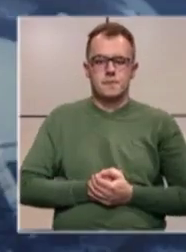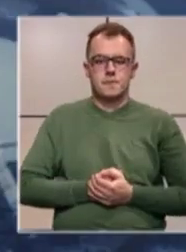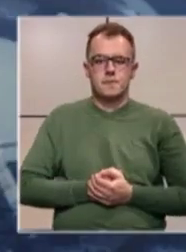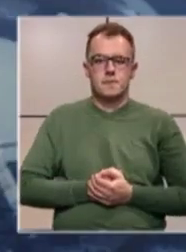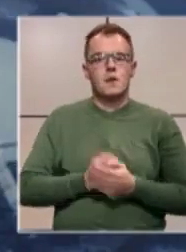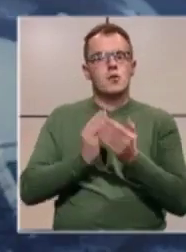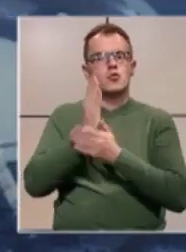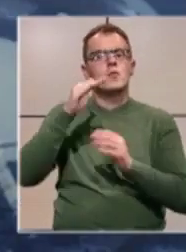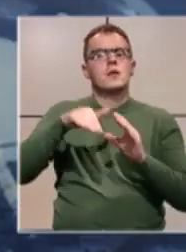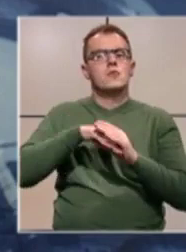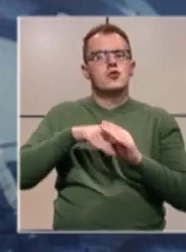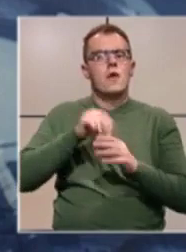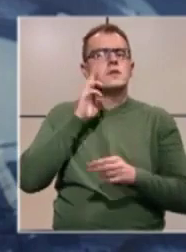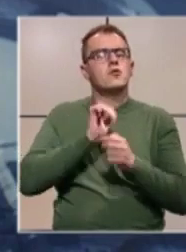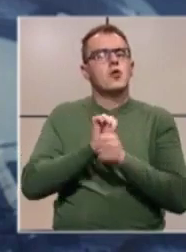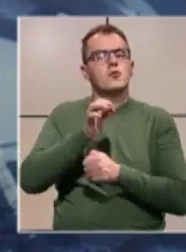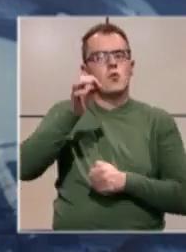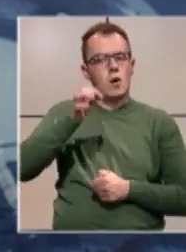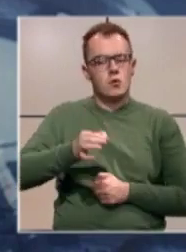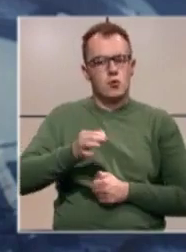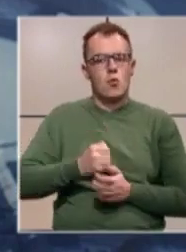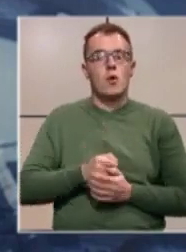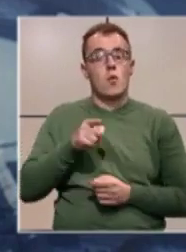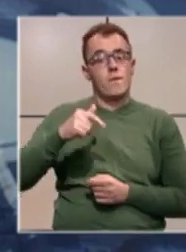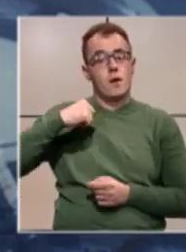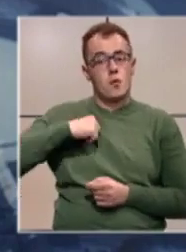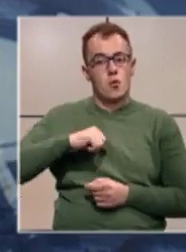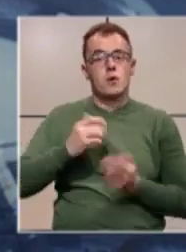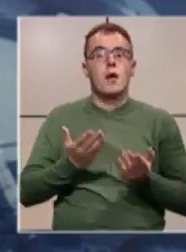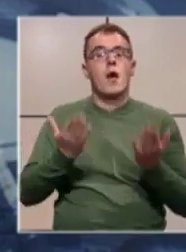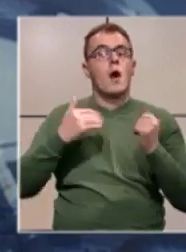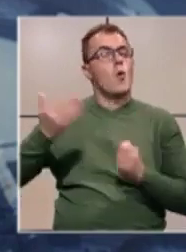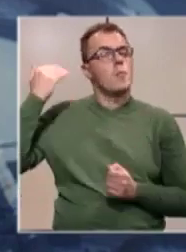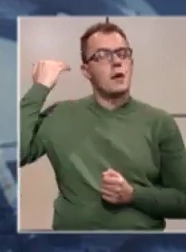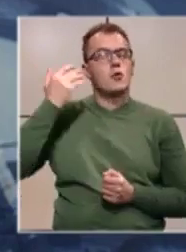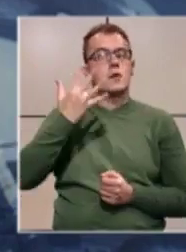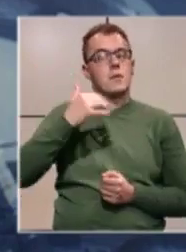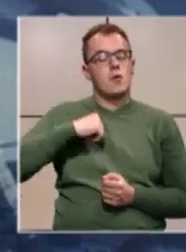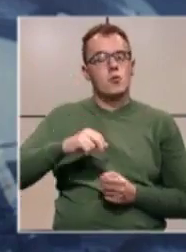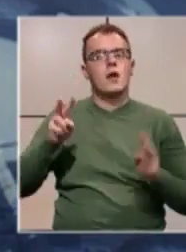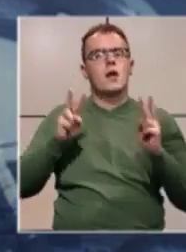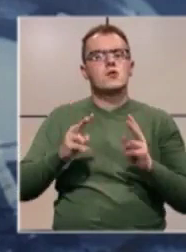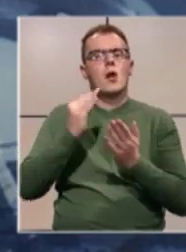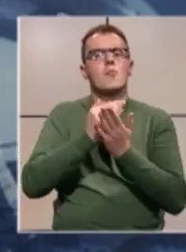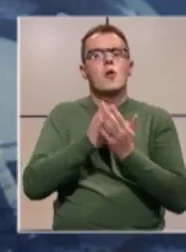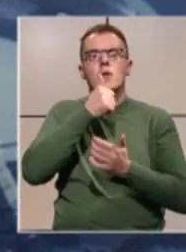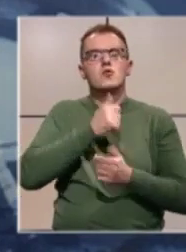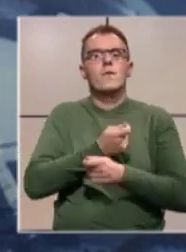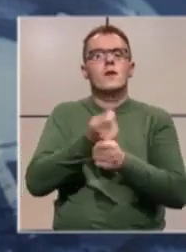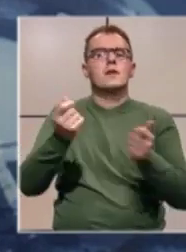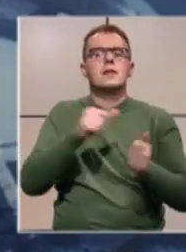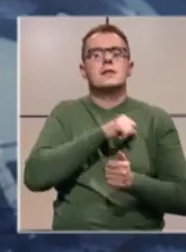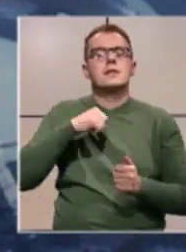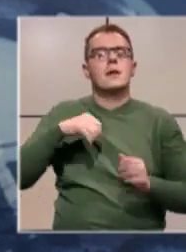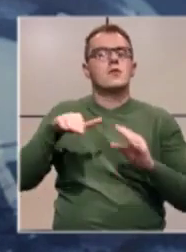Služba za zapošljavanje Zeničko-Dobojskog kantona i ove godine, kao i prethodnih pet, realizira program sufinansiranja